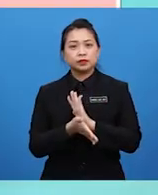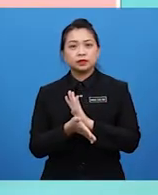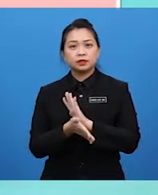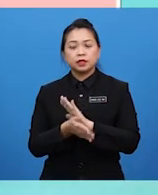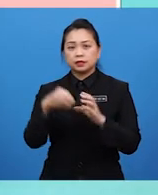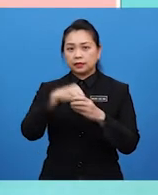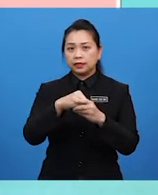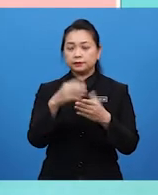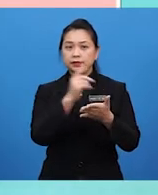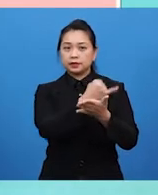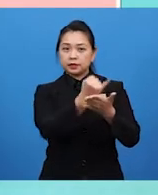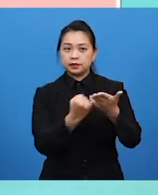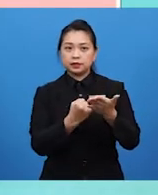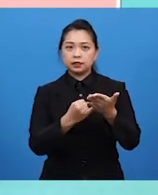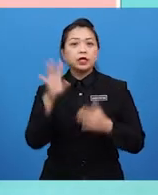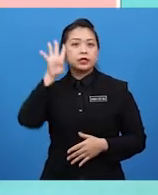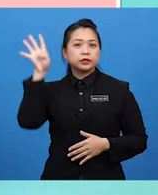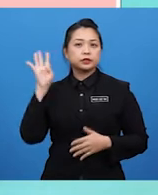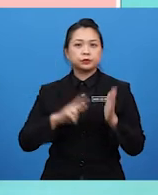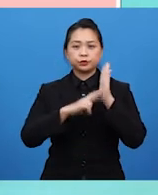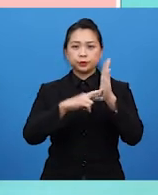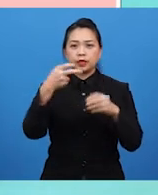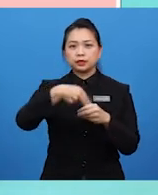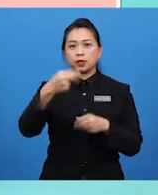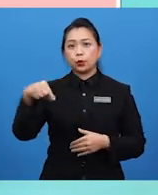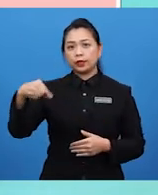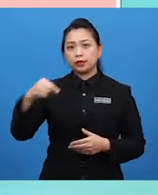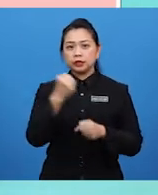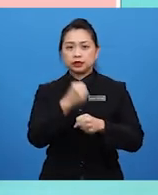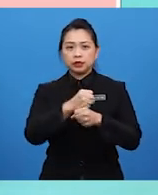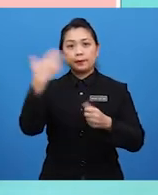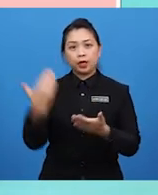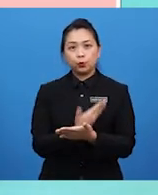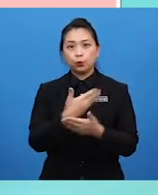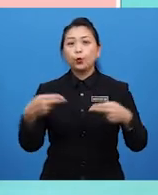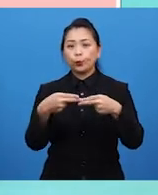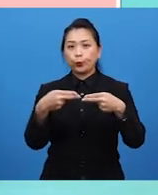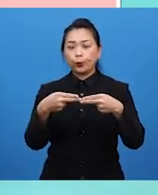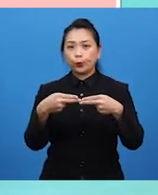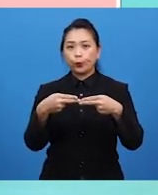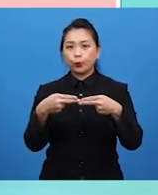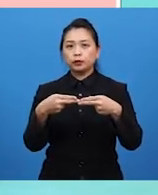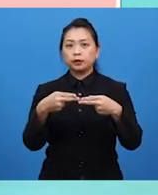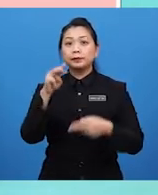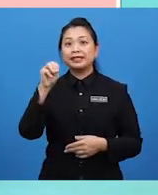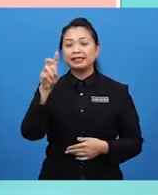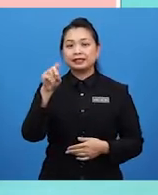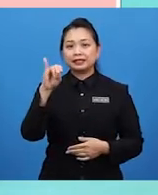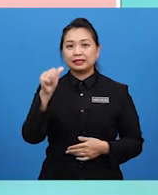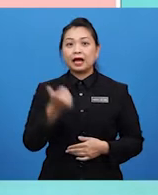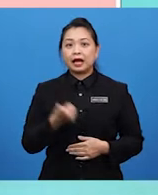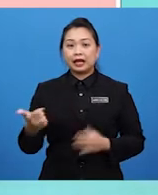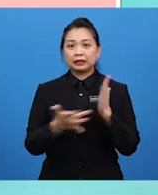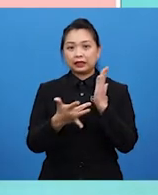dalam seni visual, kreativiti merujuk kepada penghasilan kualiti kerja baharu, menghubung jalin media, alat